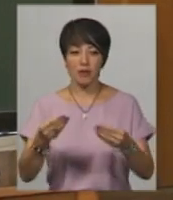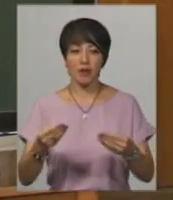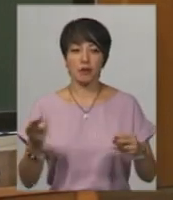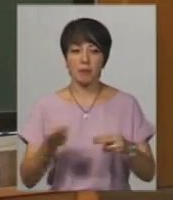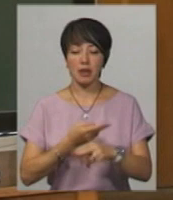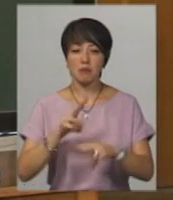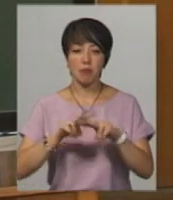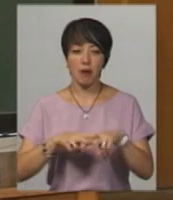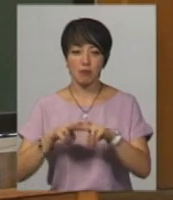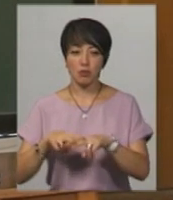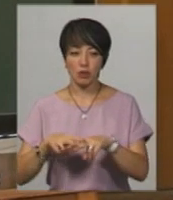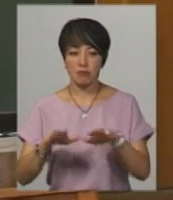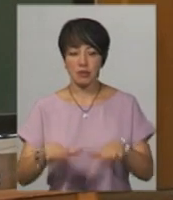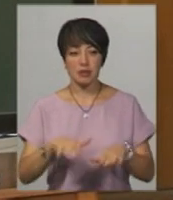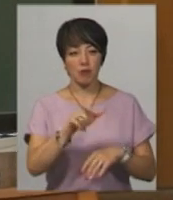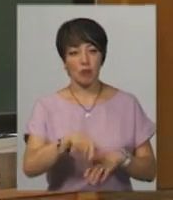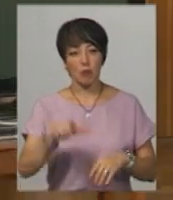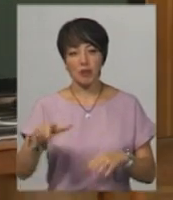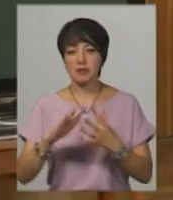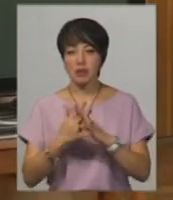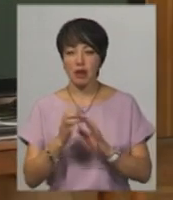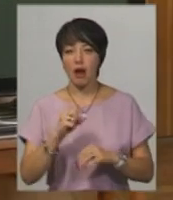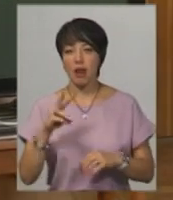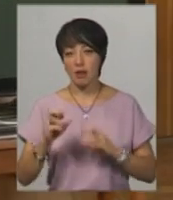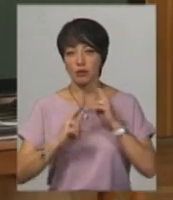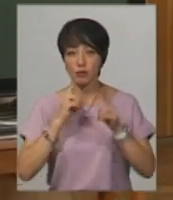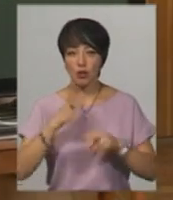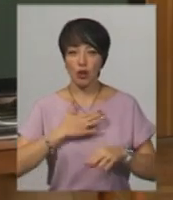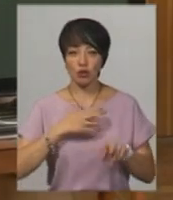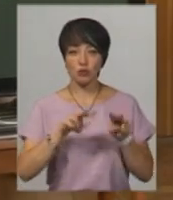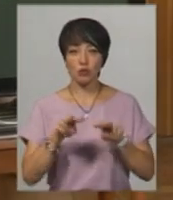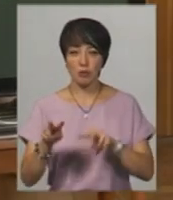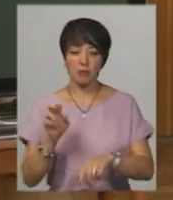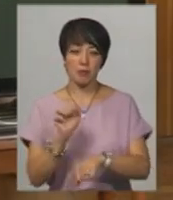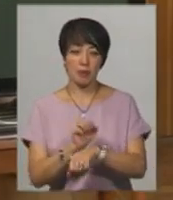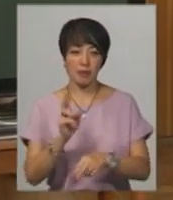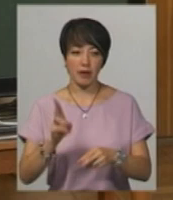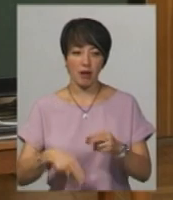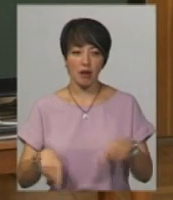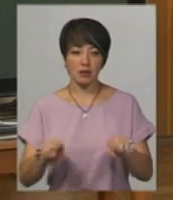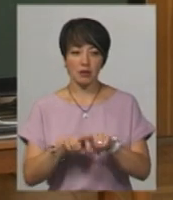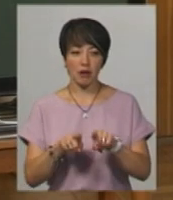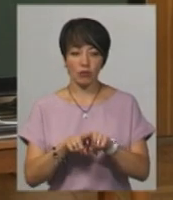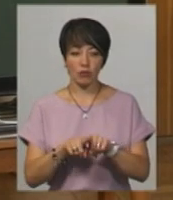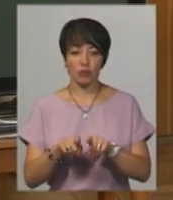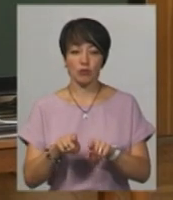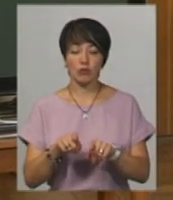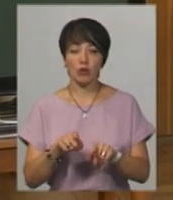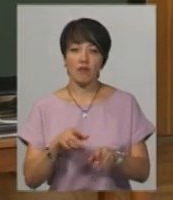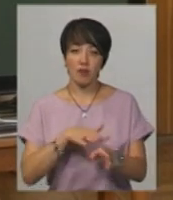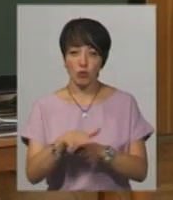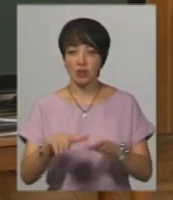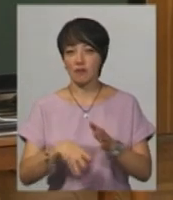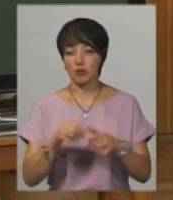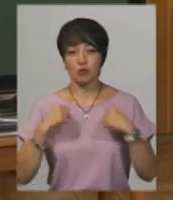паспорта місцевим громадянам в селі. Але на зауваження наших спостережчів припиняли таку практику. В принципі, вибори відбулись